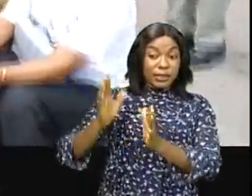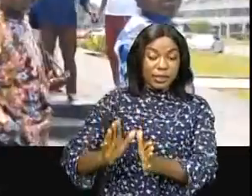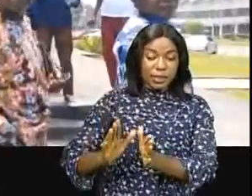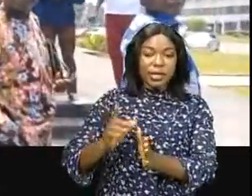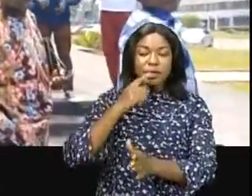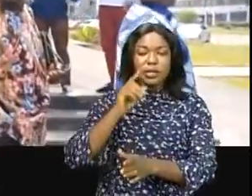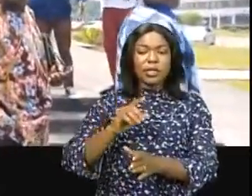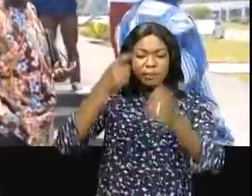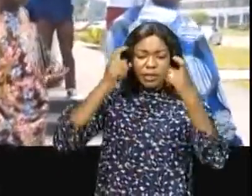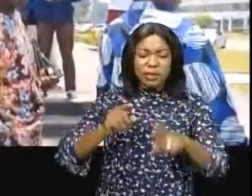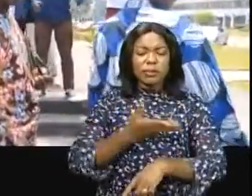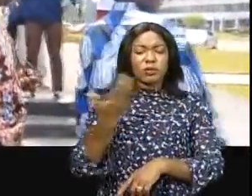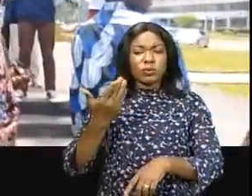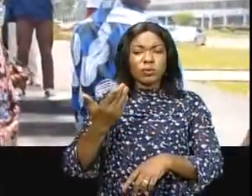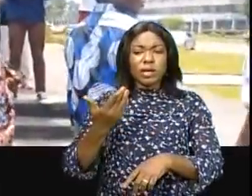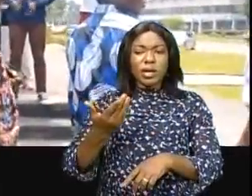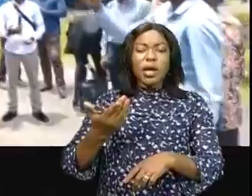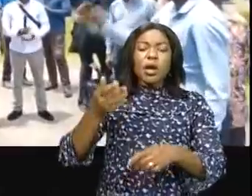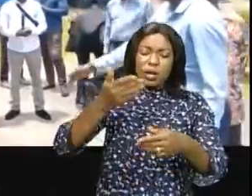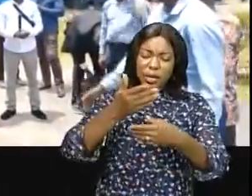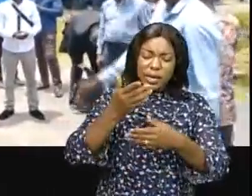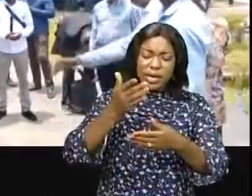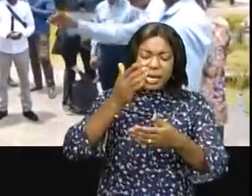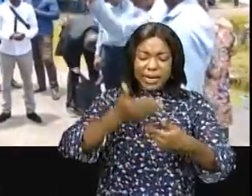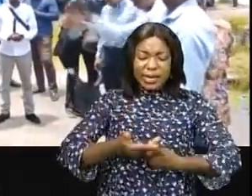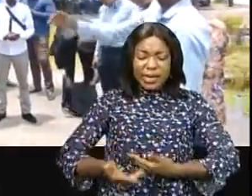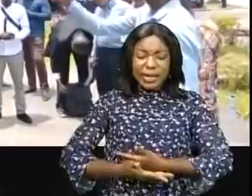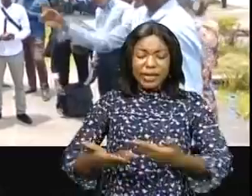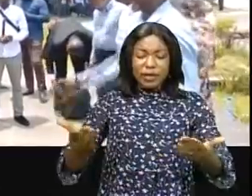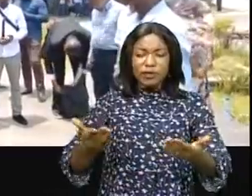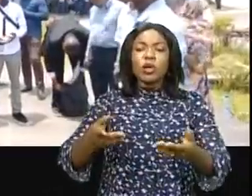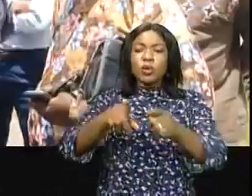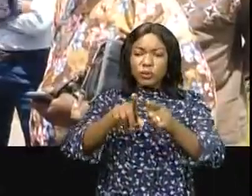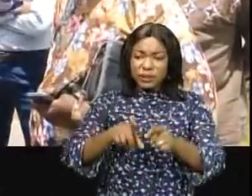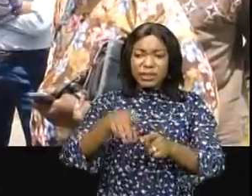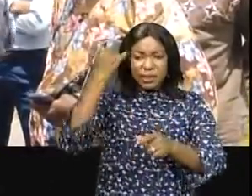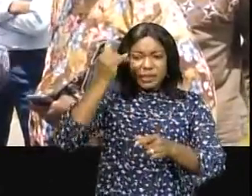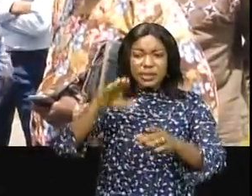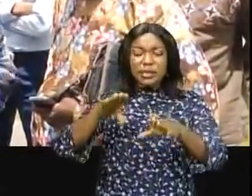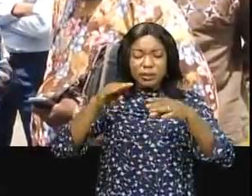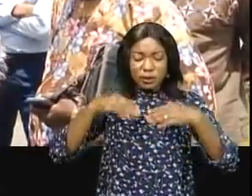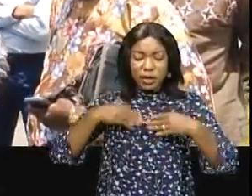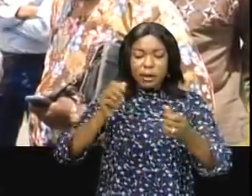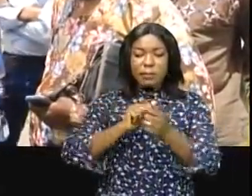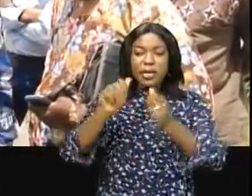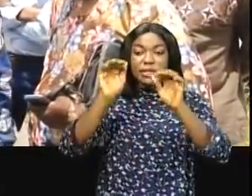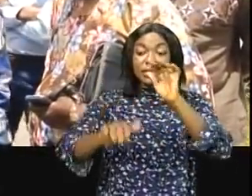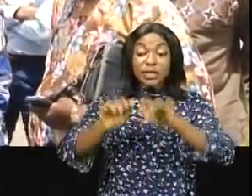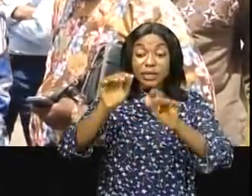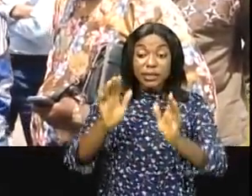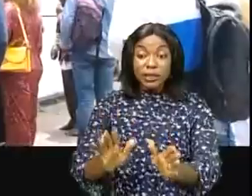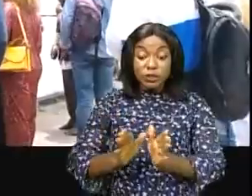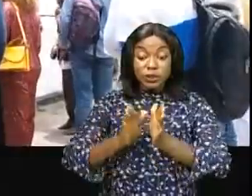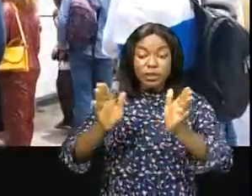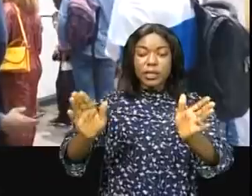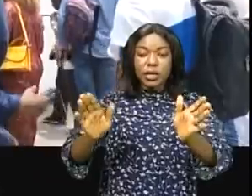levée des grèves pour laisser place au dialogue, mesure soutenue par le secrétariat général et Mme Nénette Oukamba, secrétaire générale